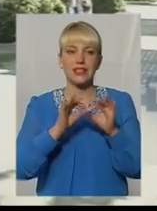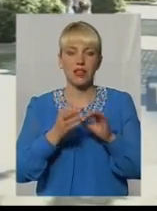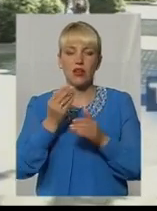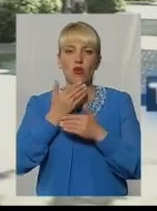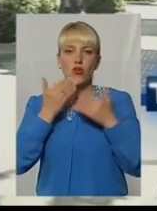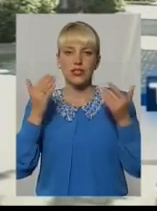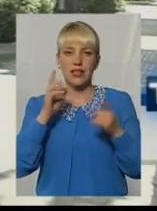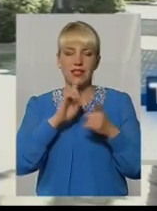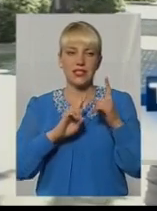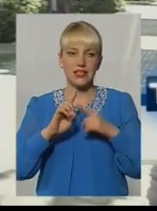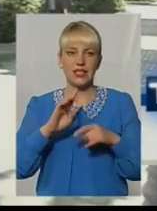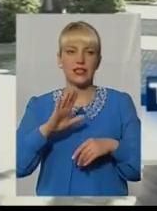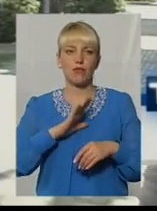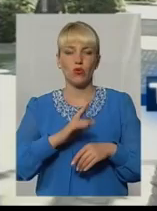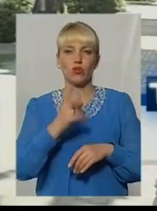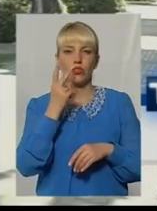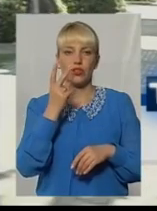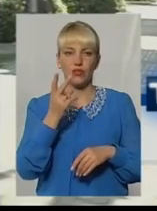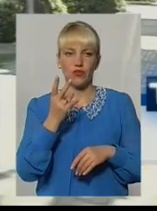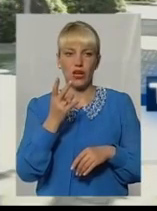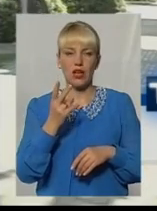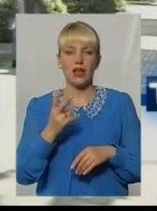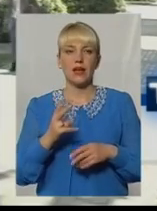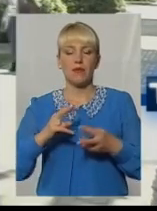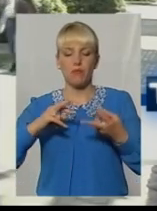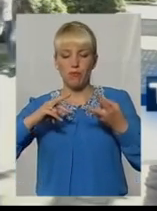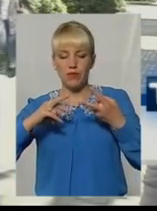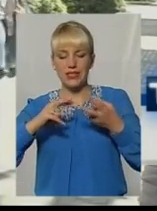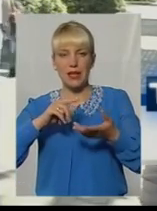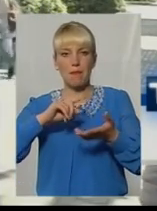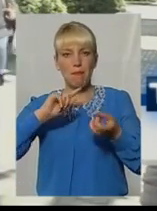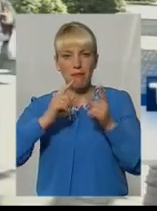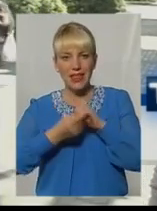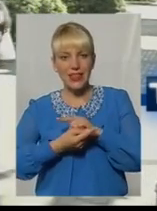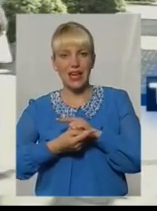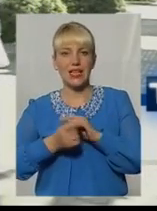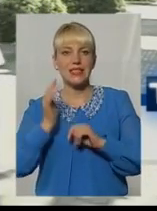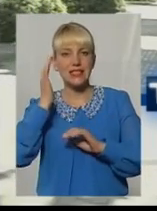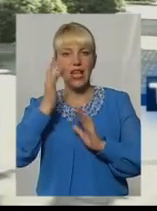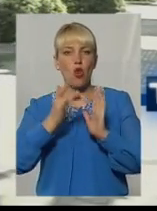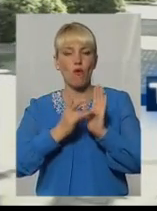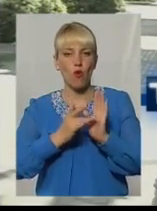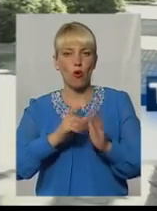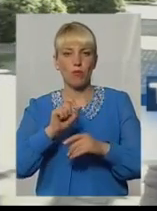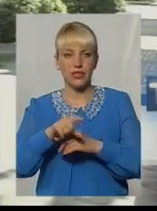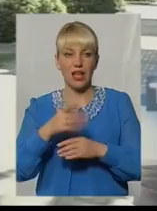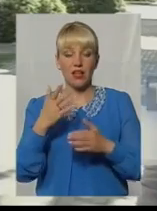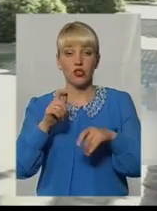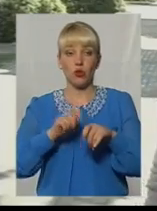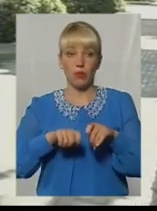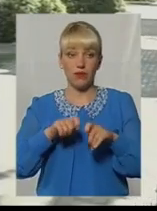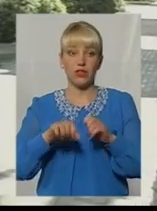сесії було як мінімум два випадки зміни цільового призначення. А якщо перевірити, то, я думаю, можна знайти